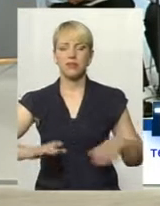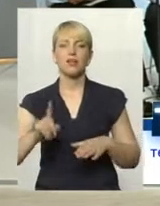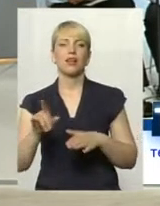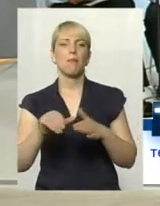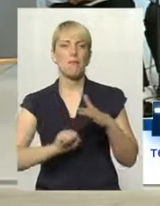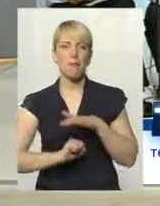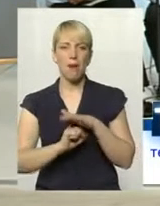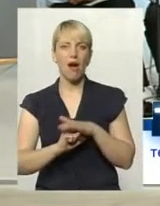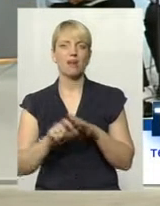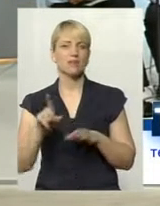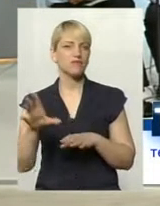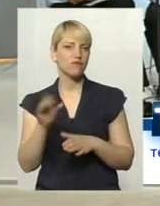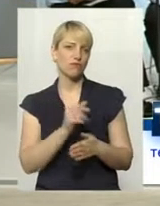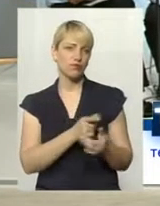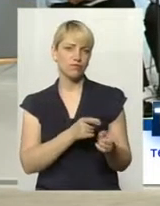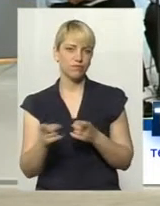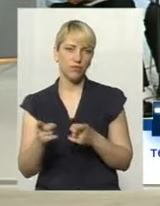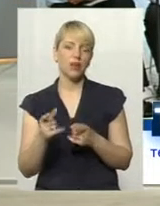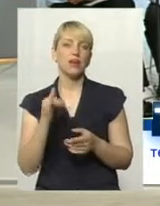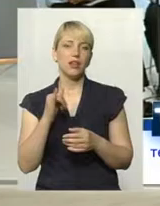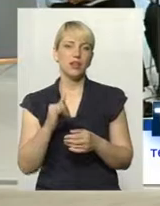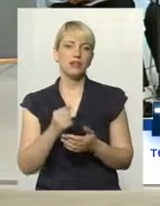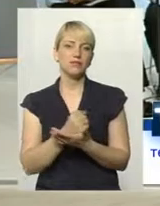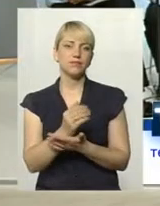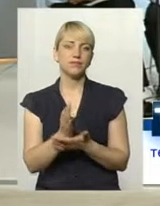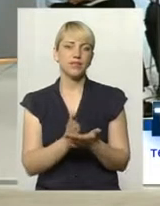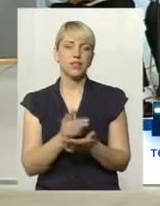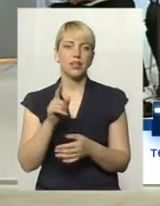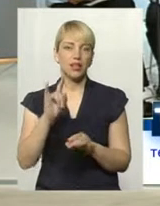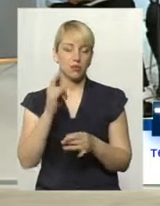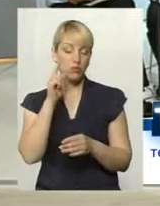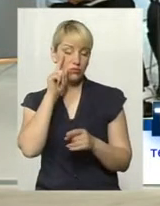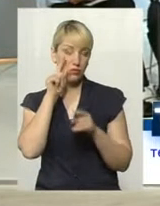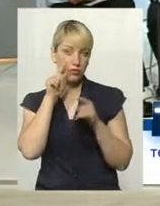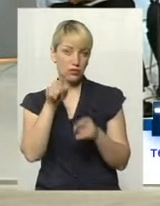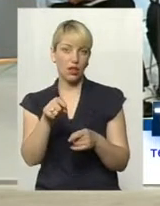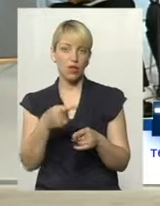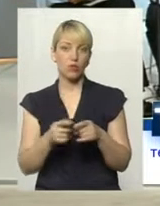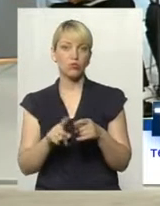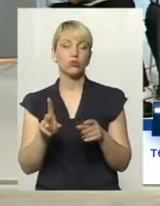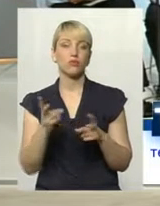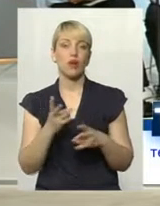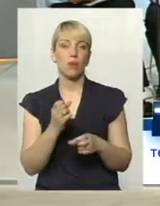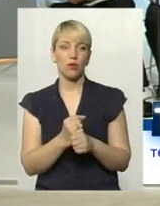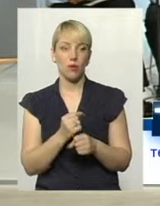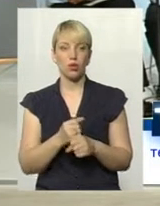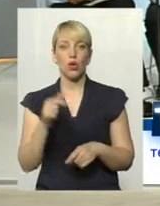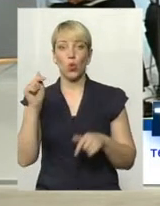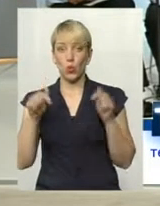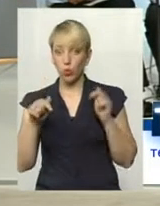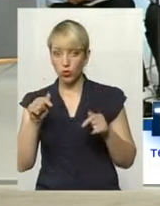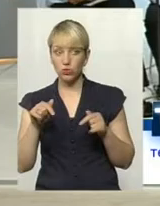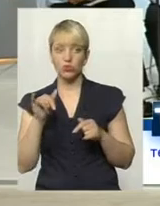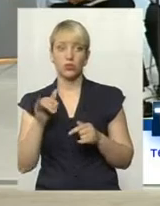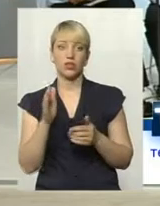інвентар. Повністю дитина концентрується на тому, що треба робити. Дощ, значить, в них є